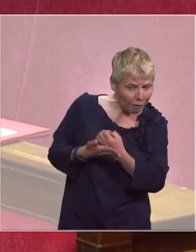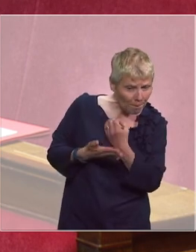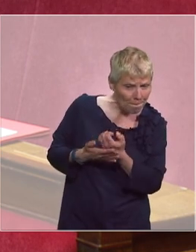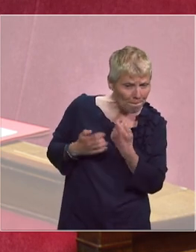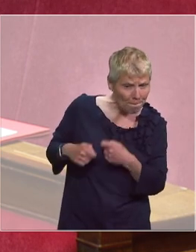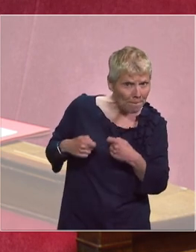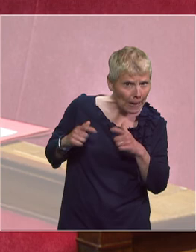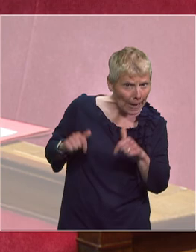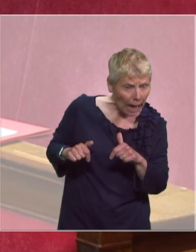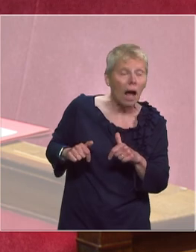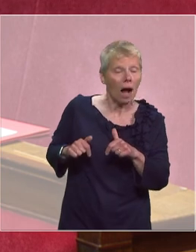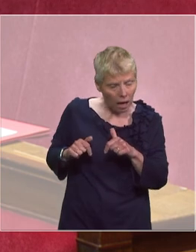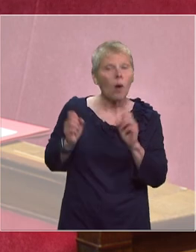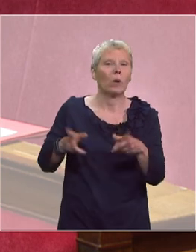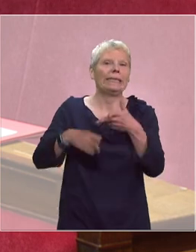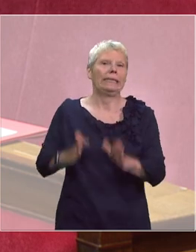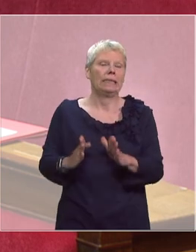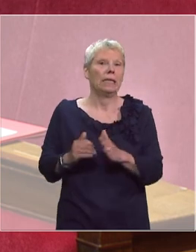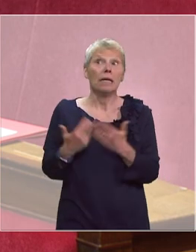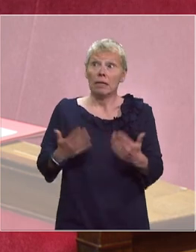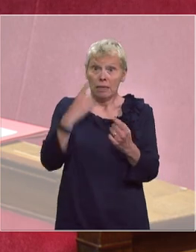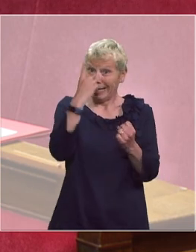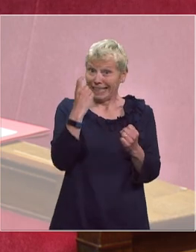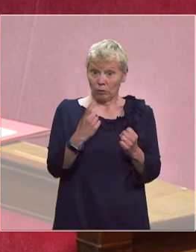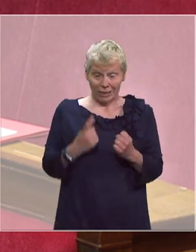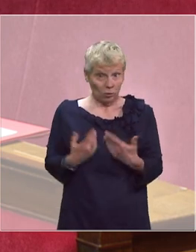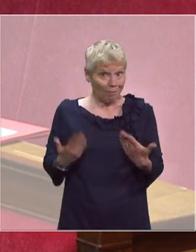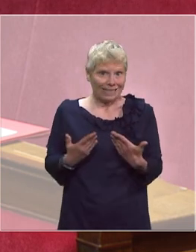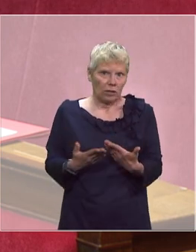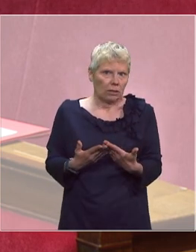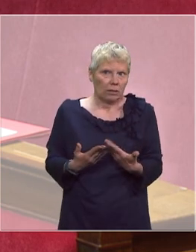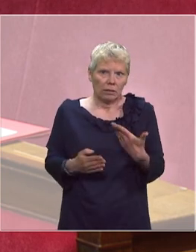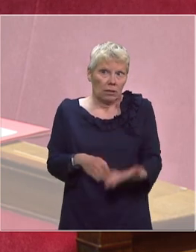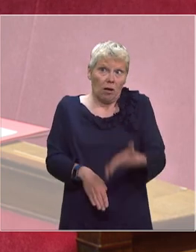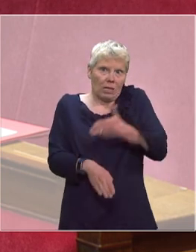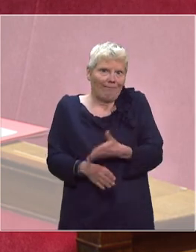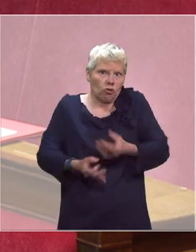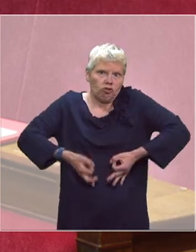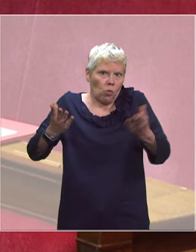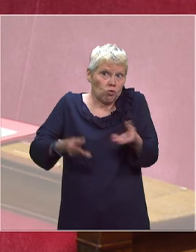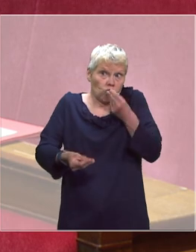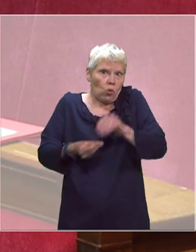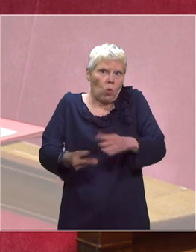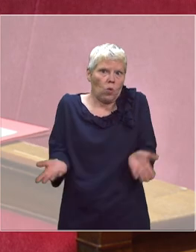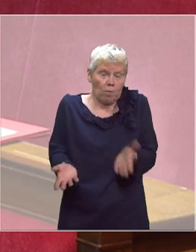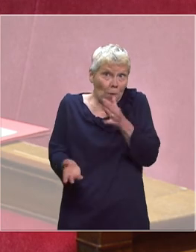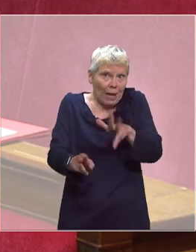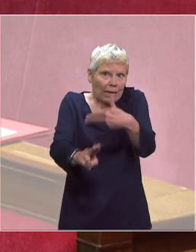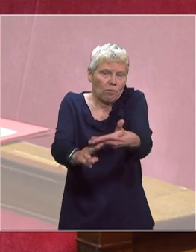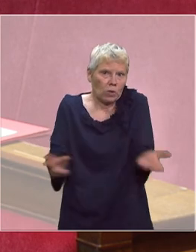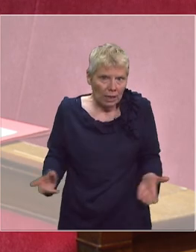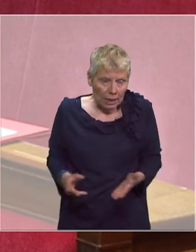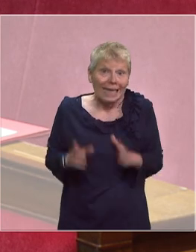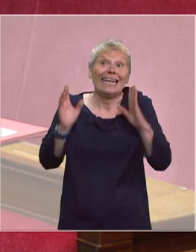monsieur le député, toutes ces questions sont très largement prématurées. Ce qui compte, c'est de faire en sorte que le